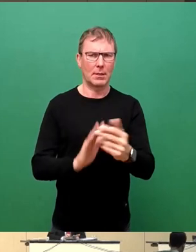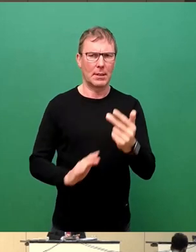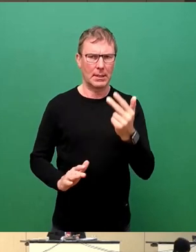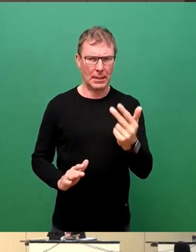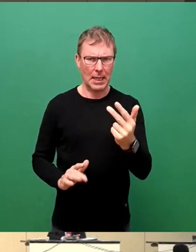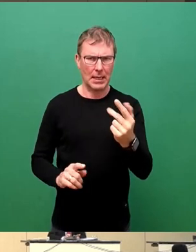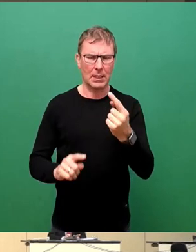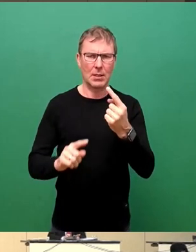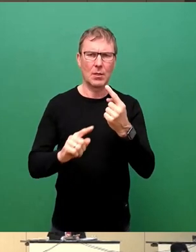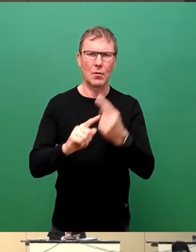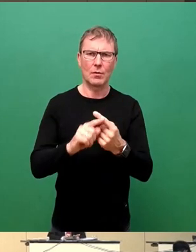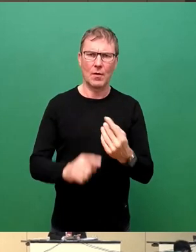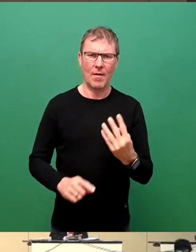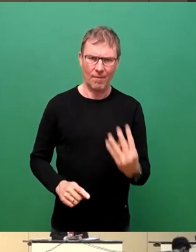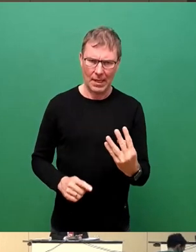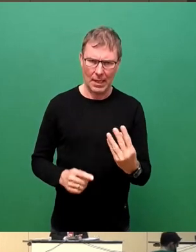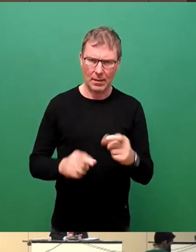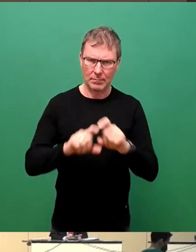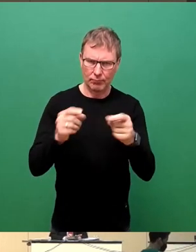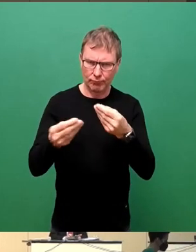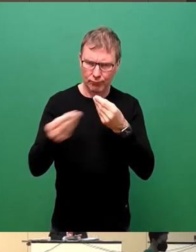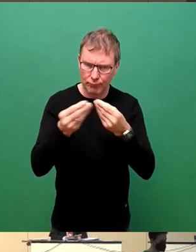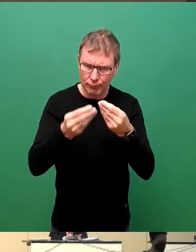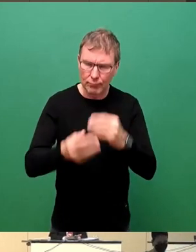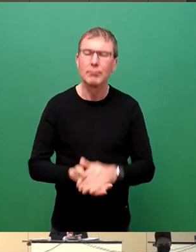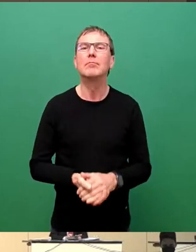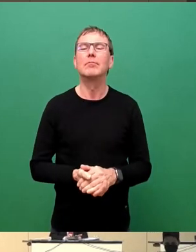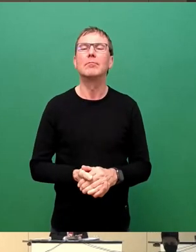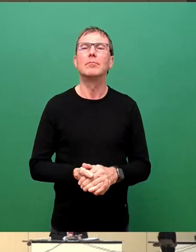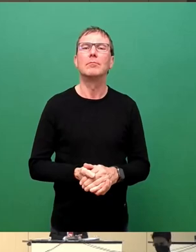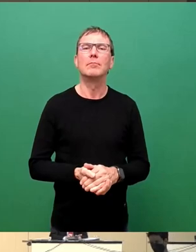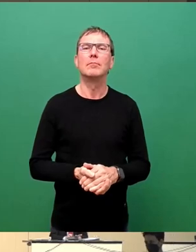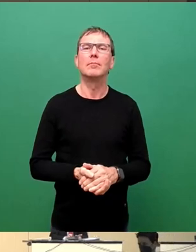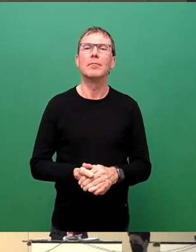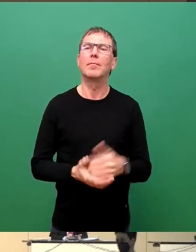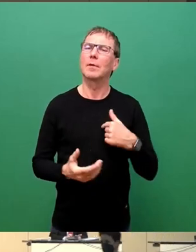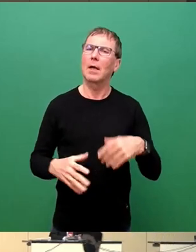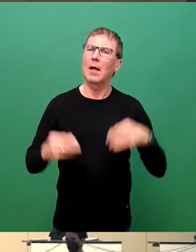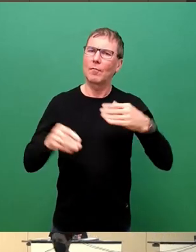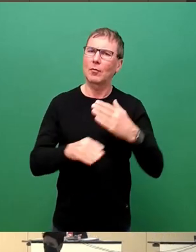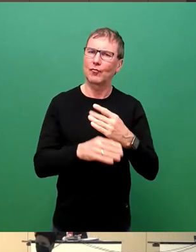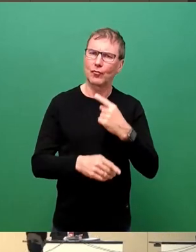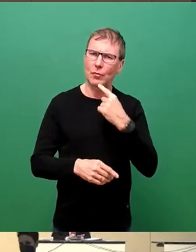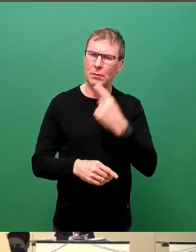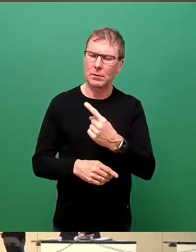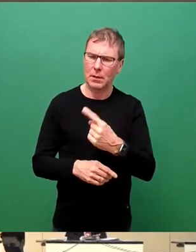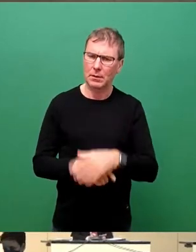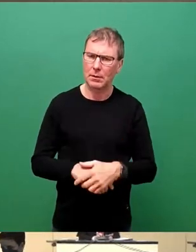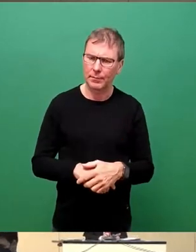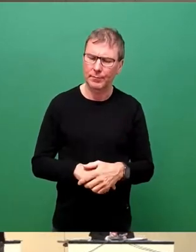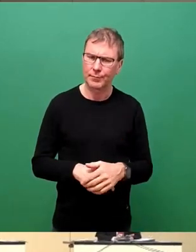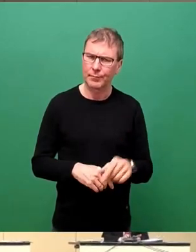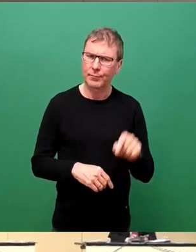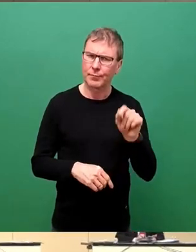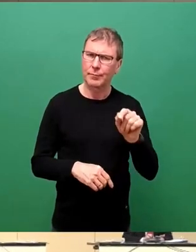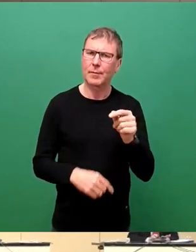4 zu behandeln. Wie ich es eingangs gesagt habe, dass sie uns zwei